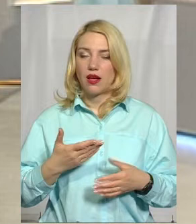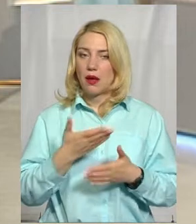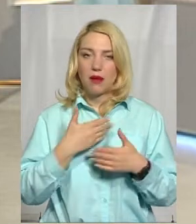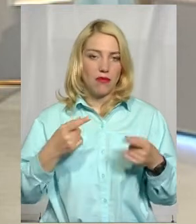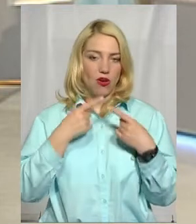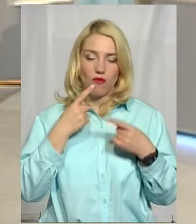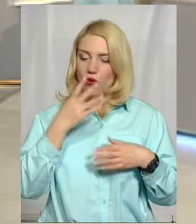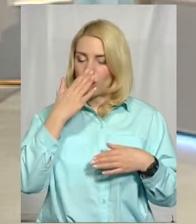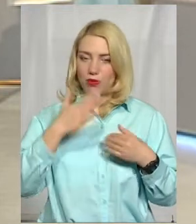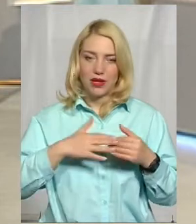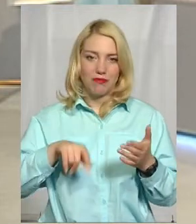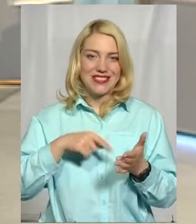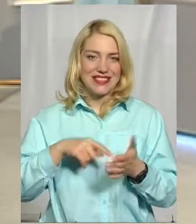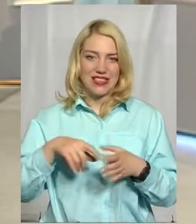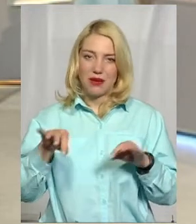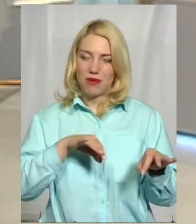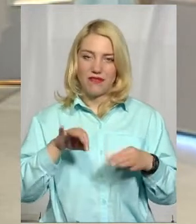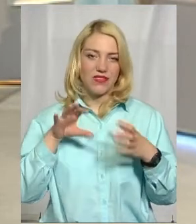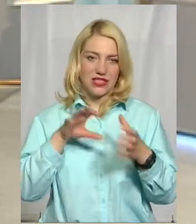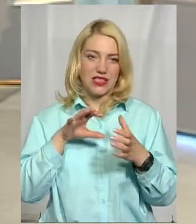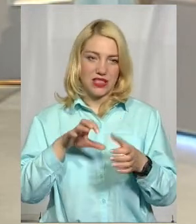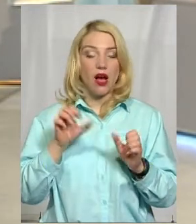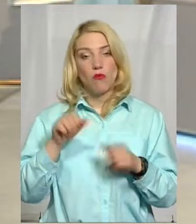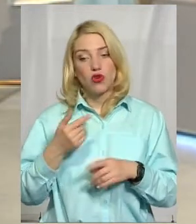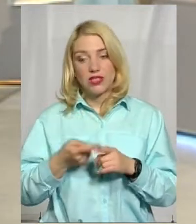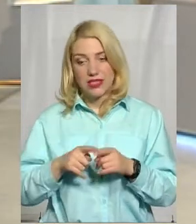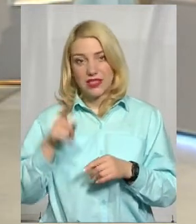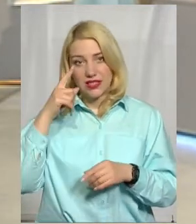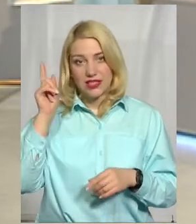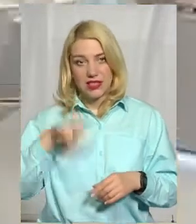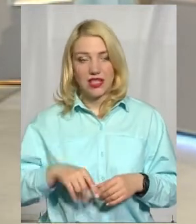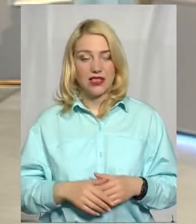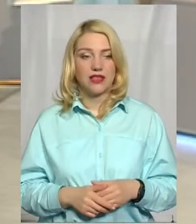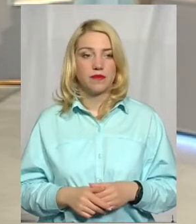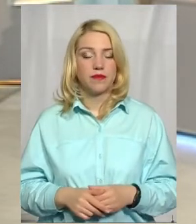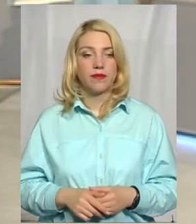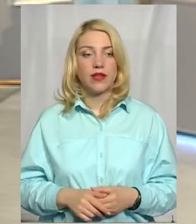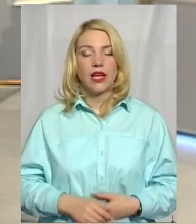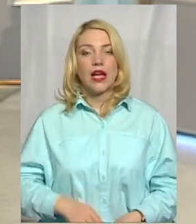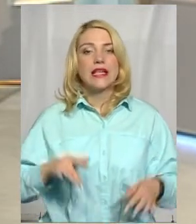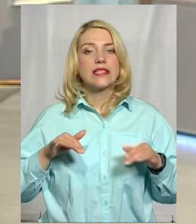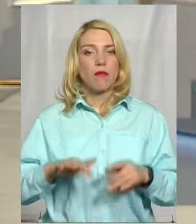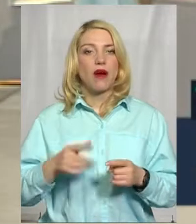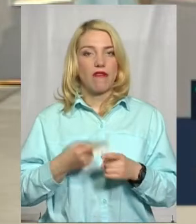сьогодні про приміські перевезення, але, можливо, ви і про це знаєте. Справа в тім, що